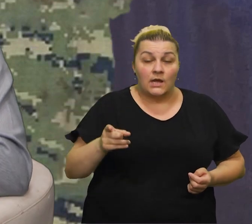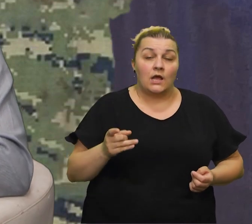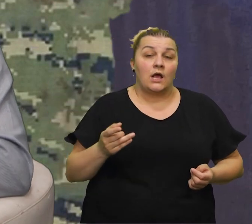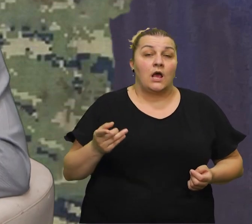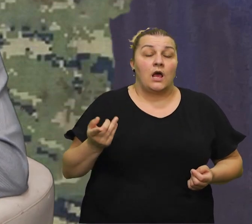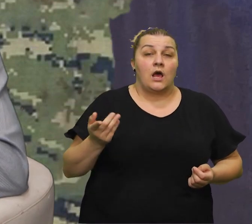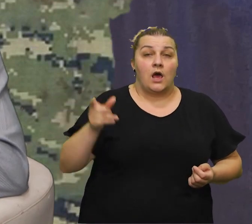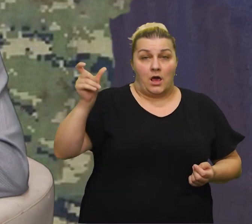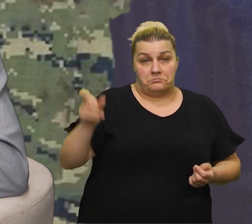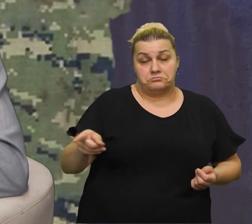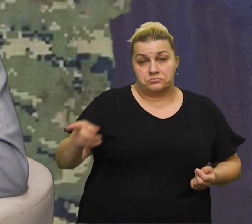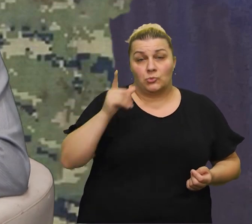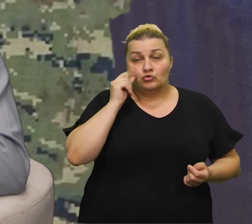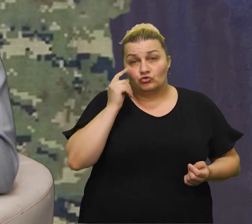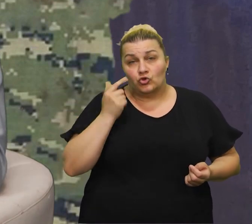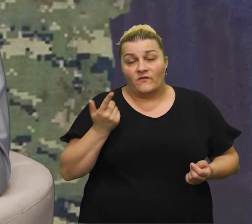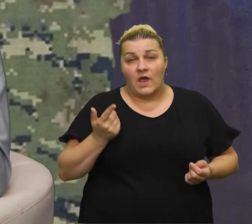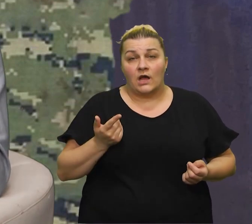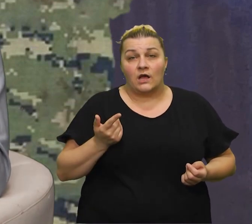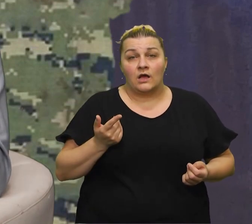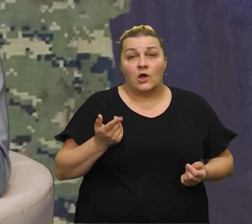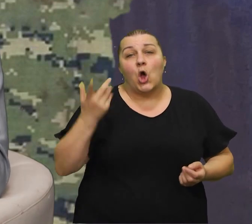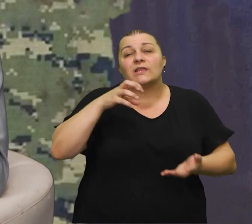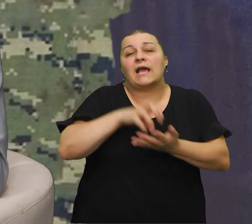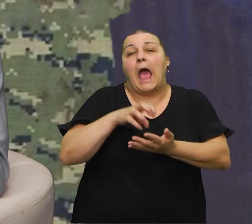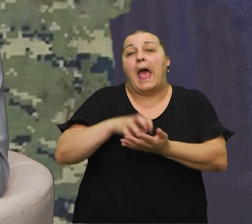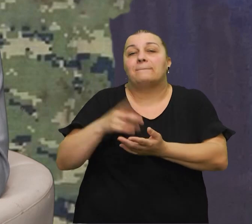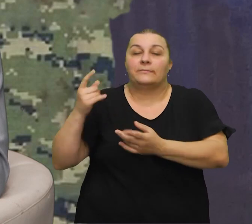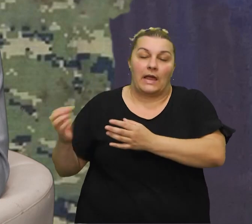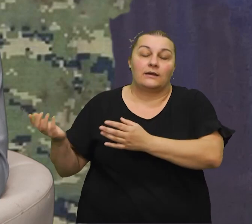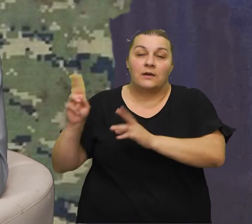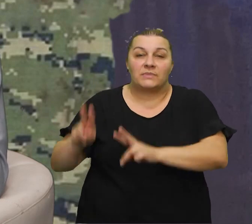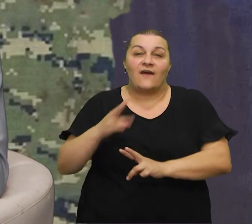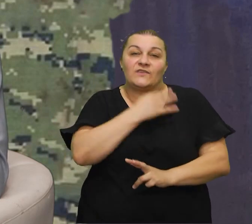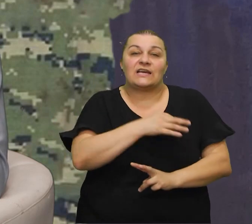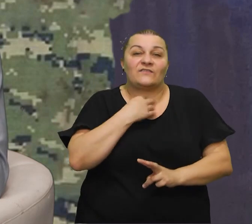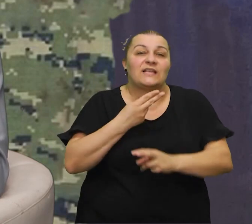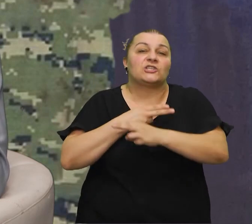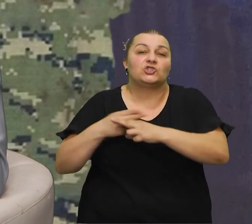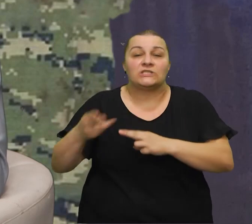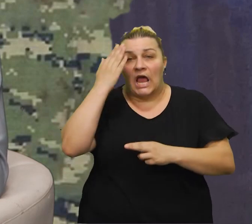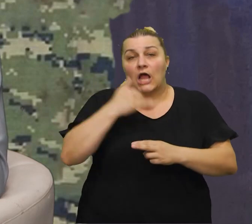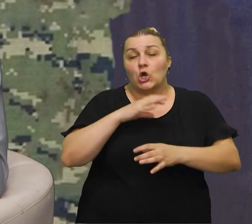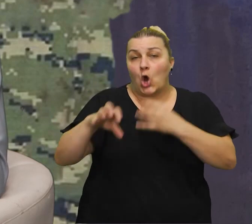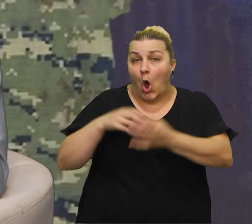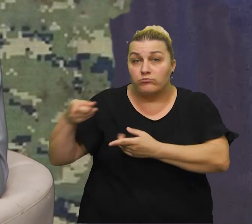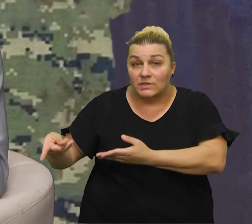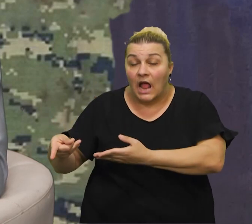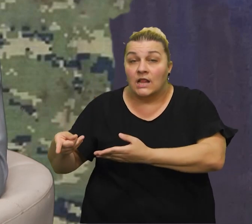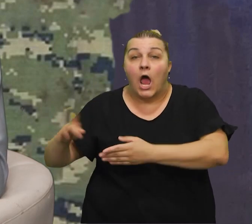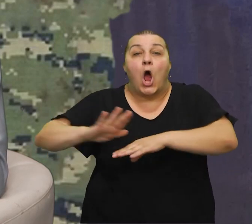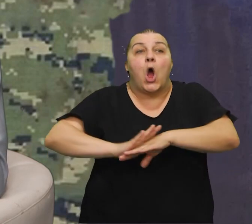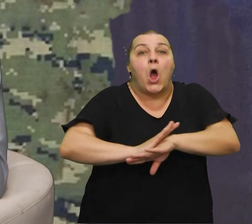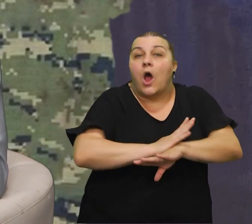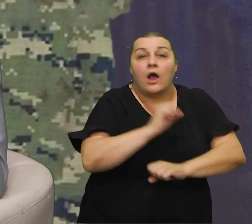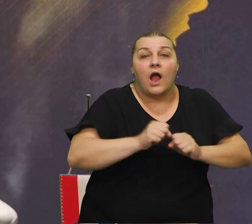kao čovjek, rekli bismo mi onako, iz kamena tvrdoga, pravoga hrvatskoga, čiste katoličke obitelji, kako